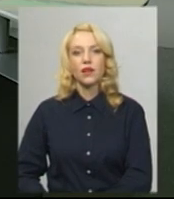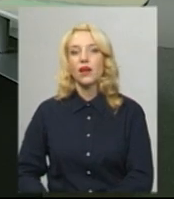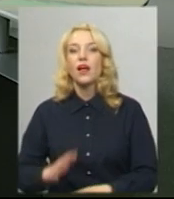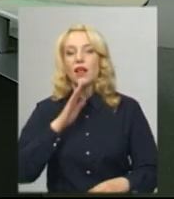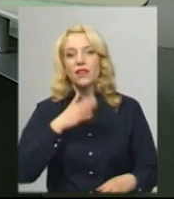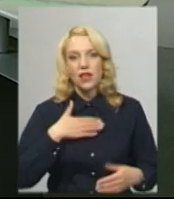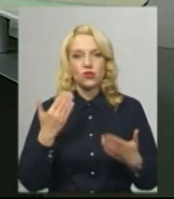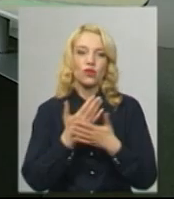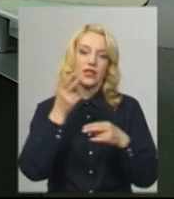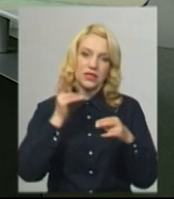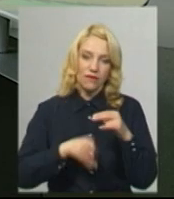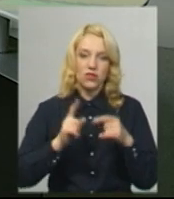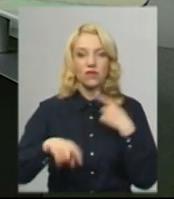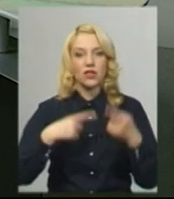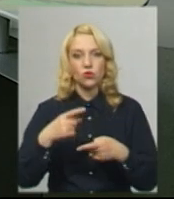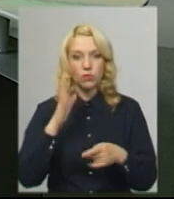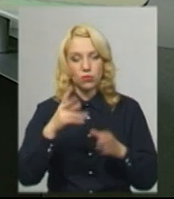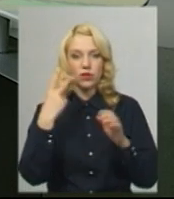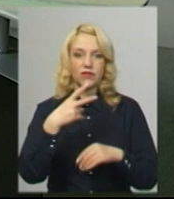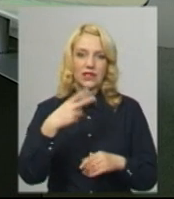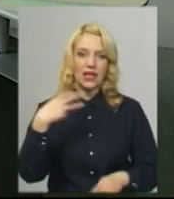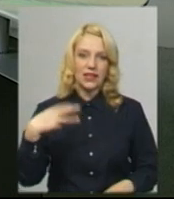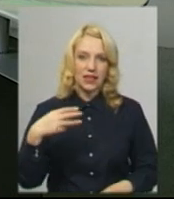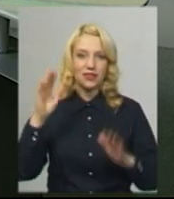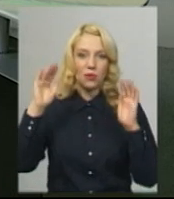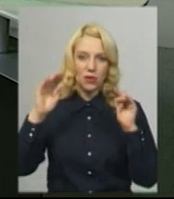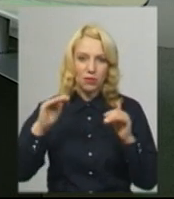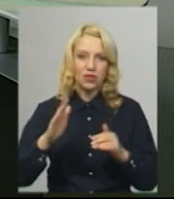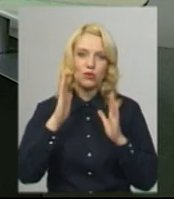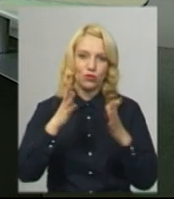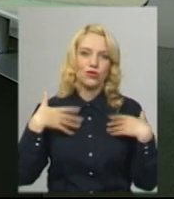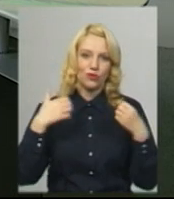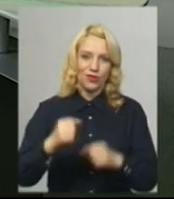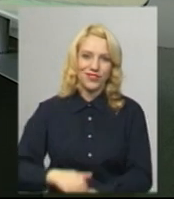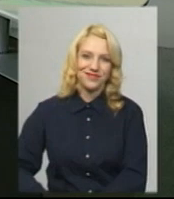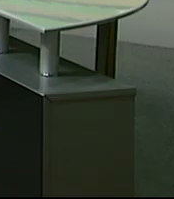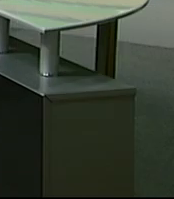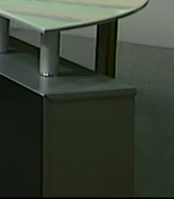Наш випуск завершено. Наступний вийдео ефір о 20.30. Тож я з вами не прощаюся.